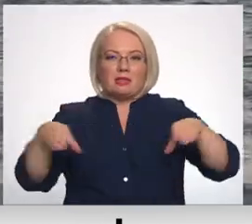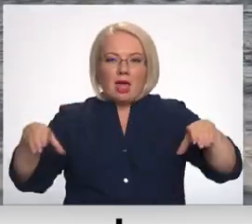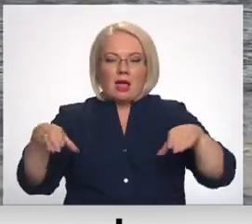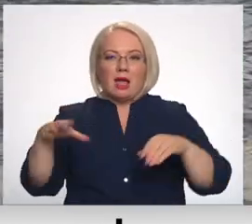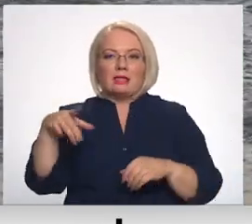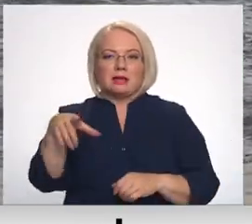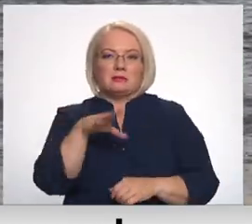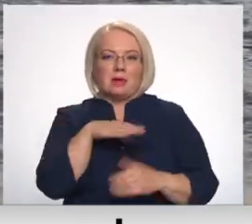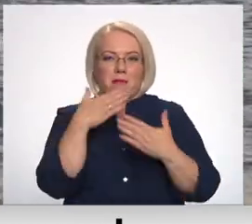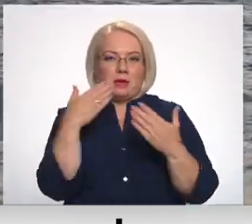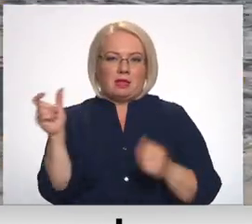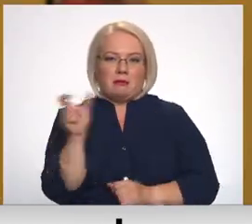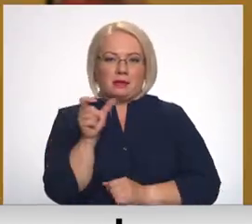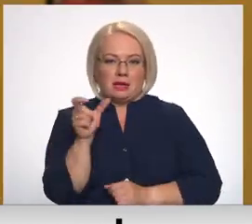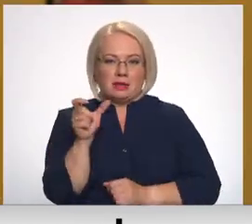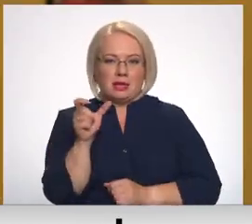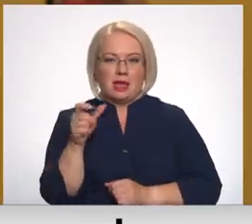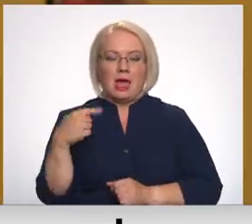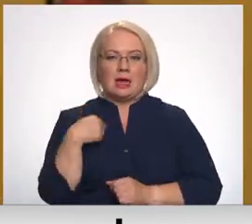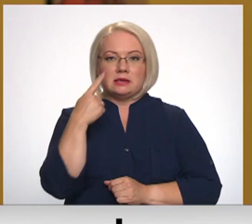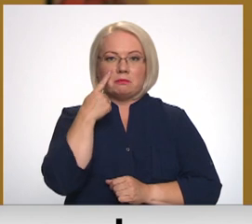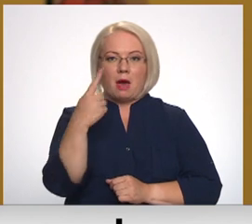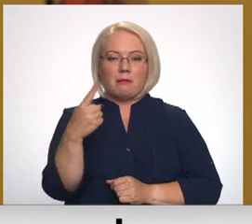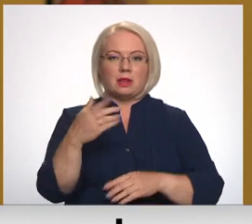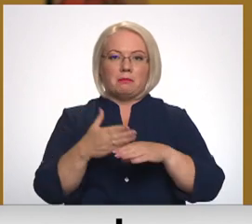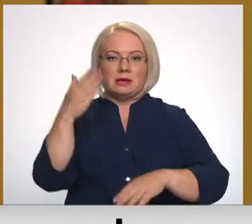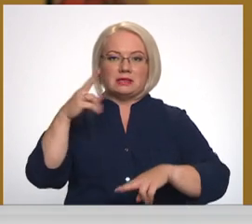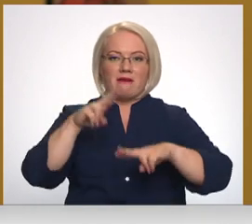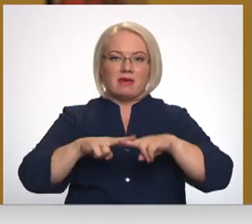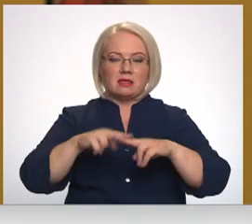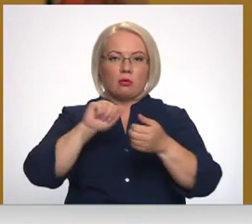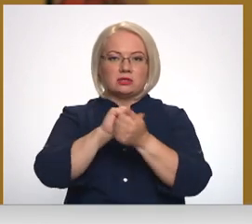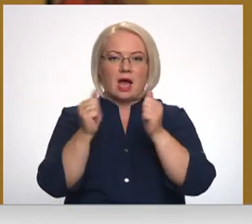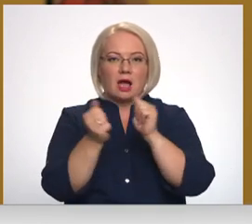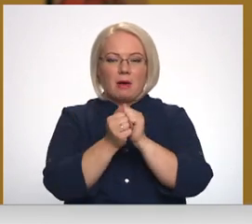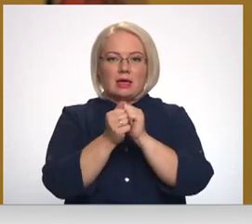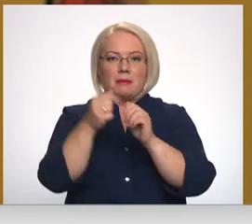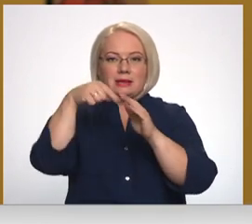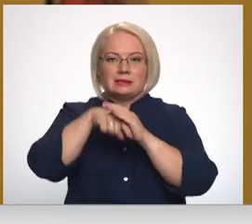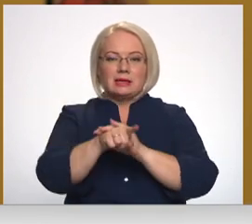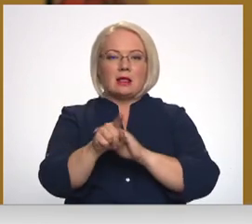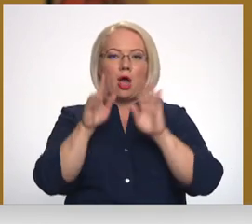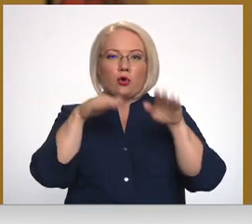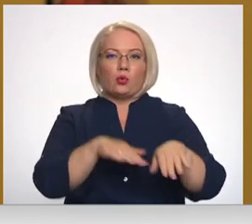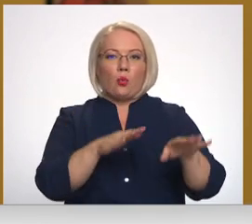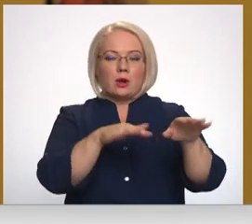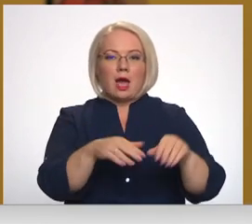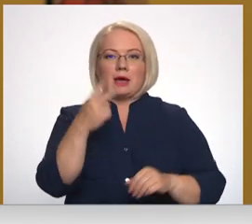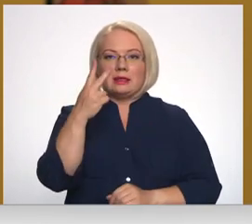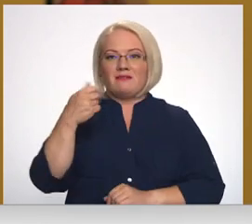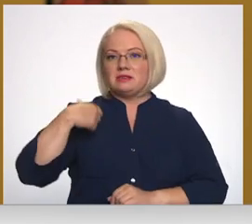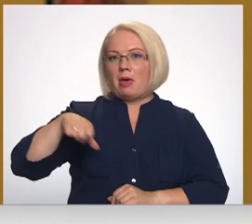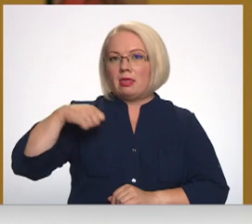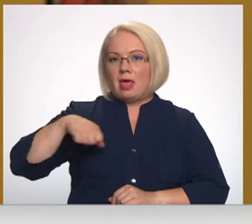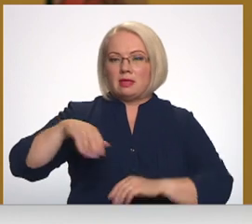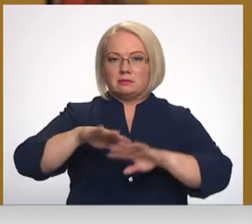pēdējā brīdī. Es pamanīju tādā bīstamā vietā vairāk uz akmiņiem, nedaudz ziļāk iekšā jūrā, kad ir divas meitenes,